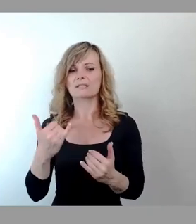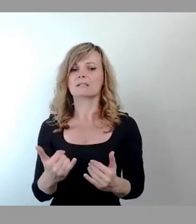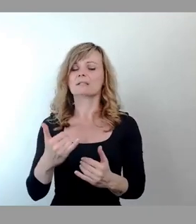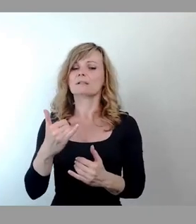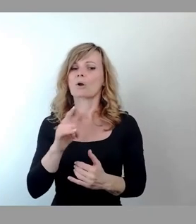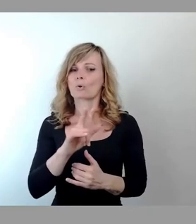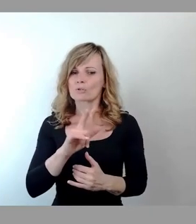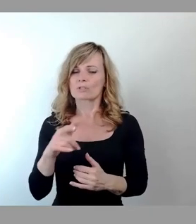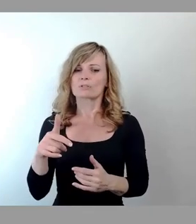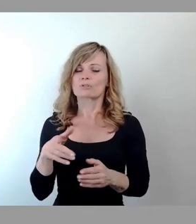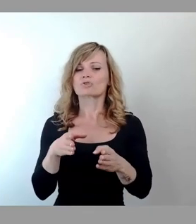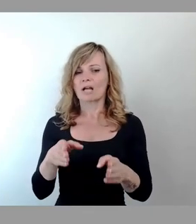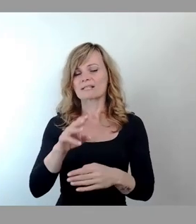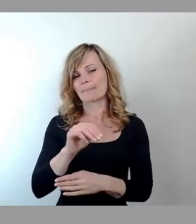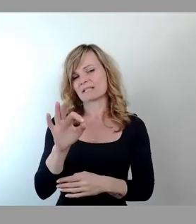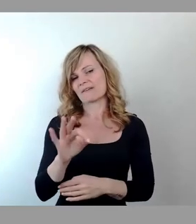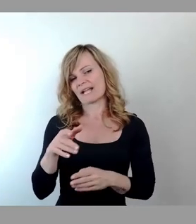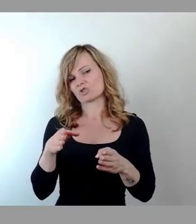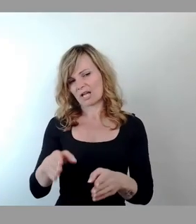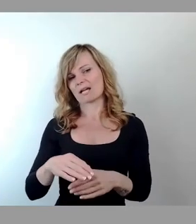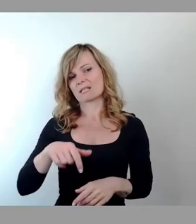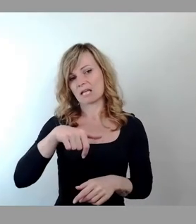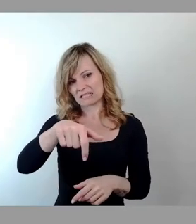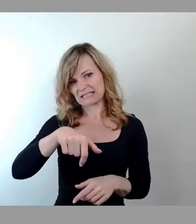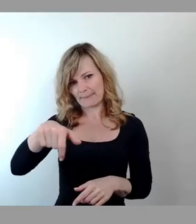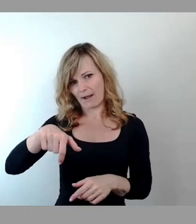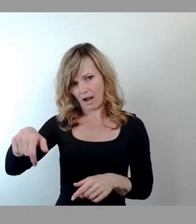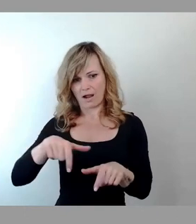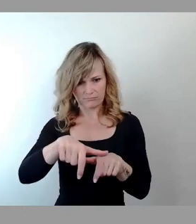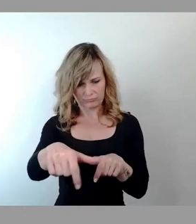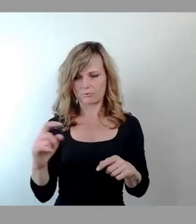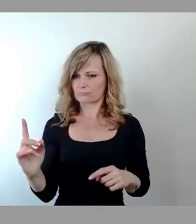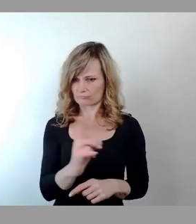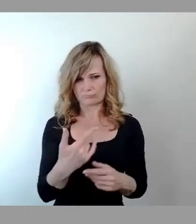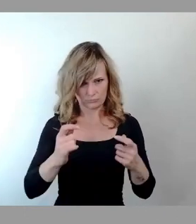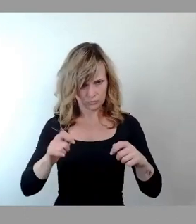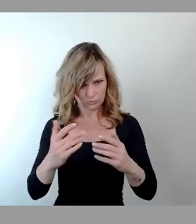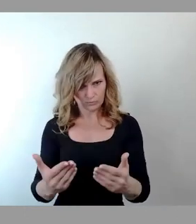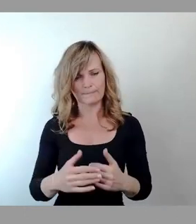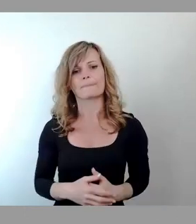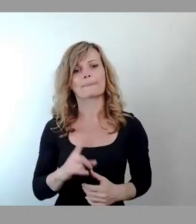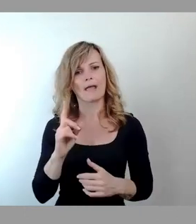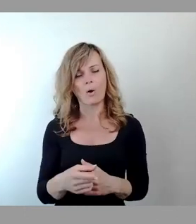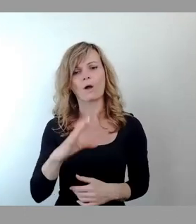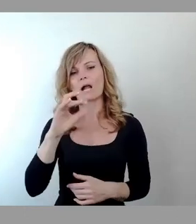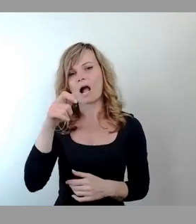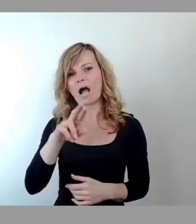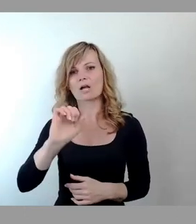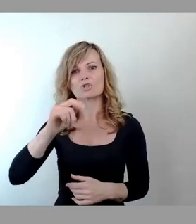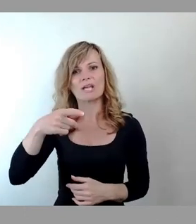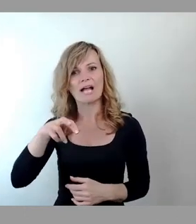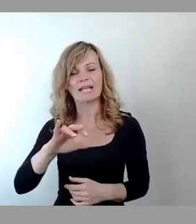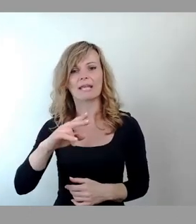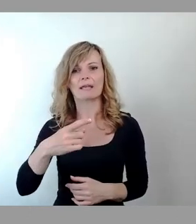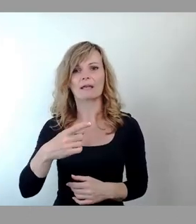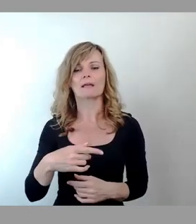Zebrastreifen. Wir sind, was Multimodalität angeht, also Sharing Mobility, sowohl mit Carsharing, mit Bikesharing, jetzt auch mit